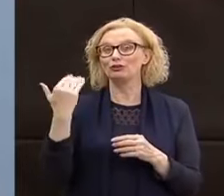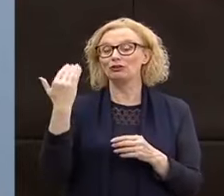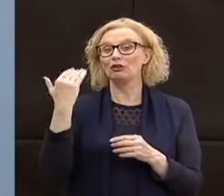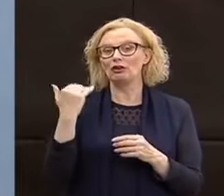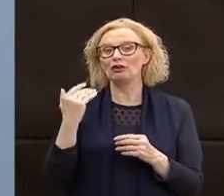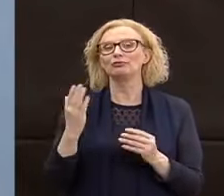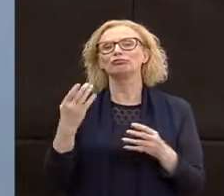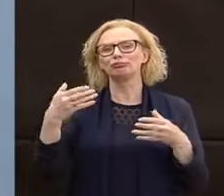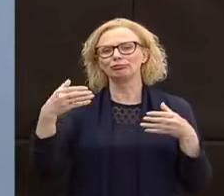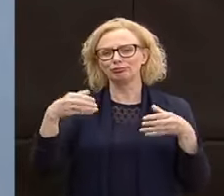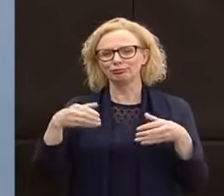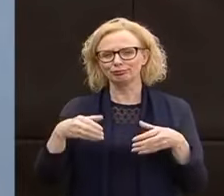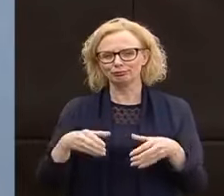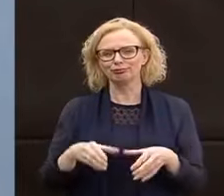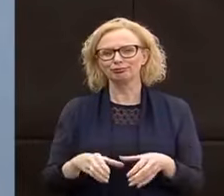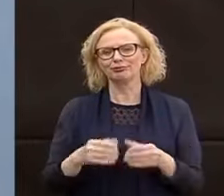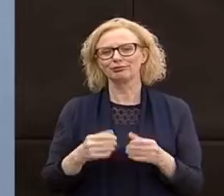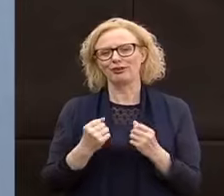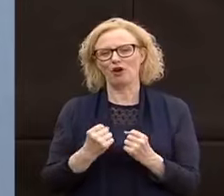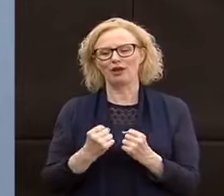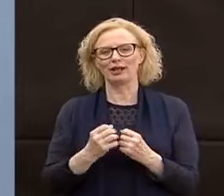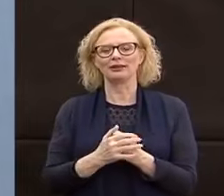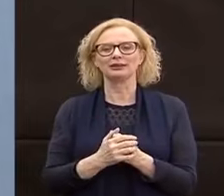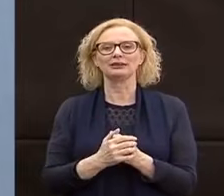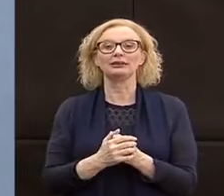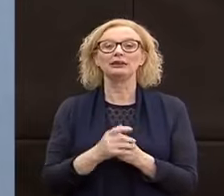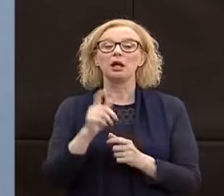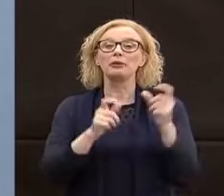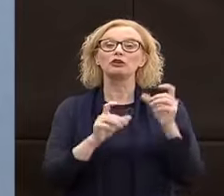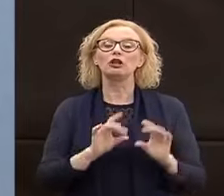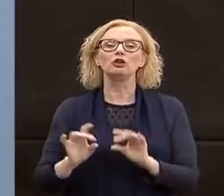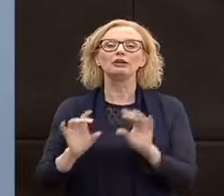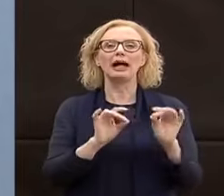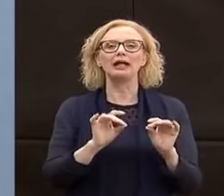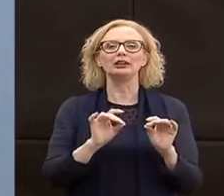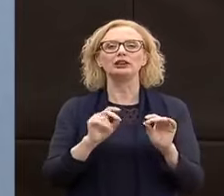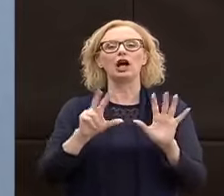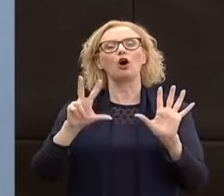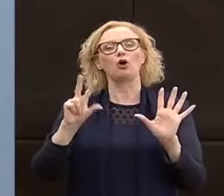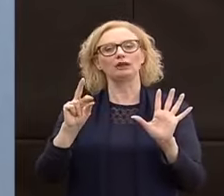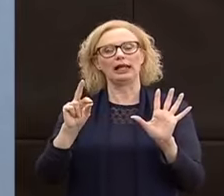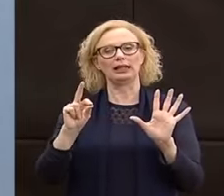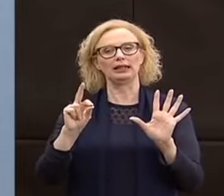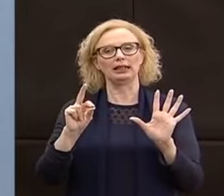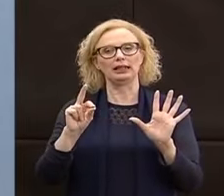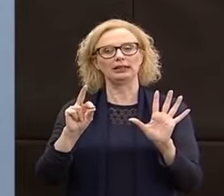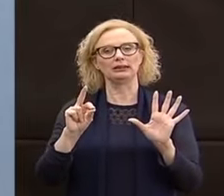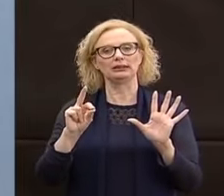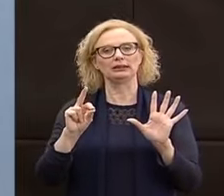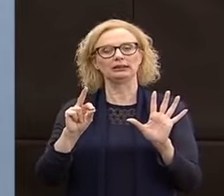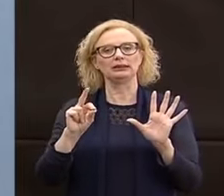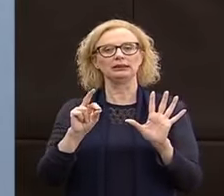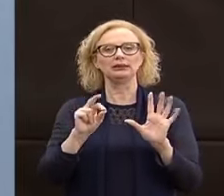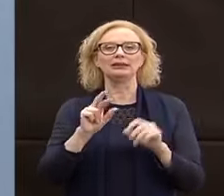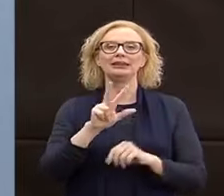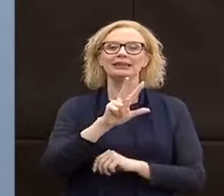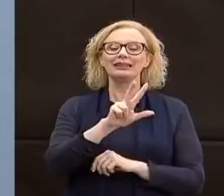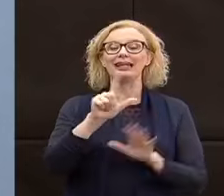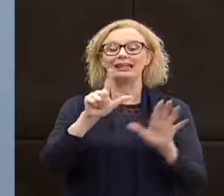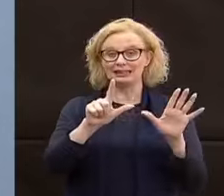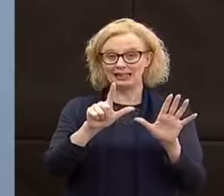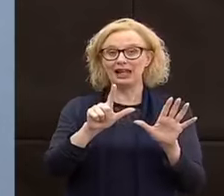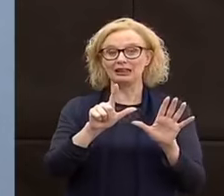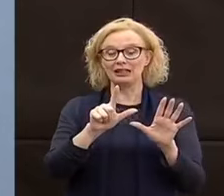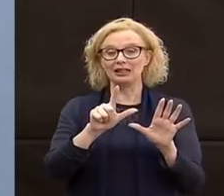è di molto inferiore. Il numero dei contagi è di pari ad 80, di questi 37